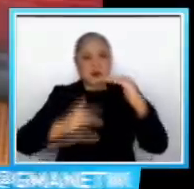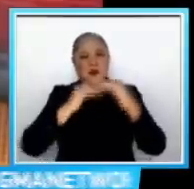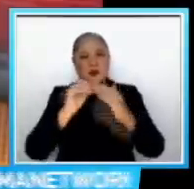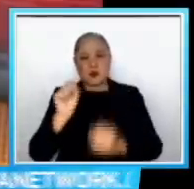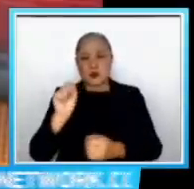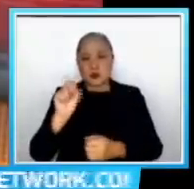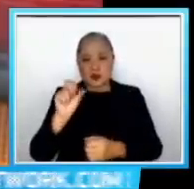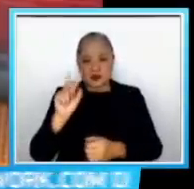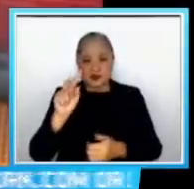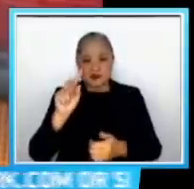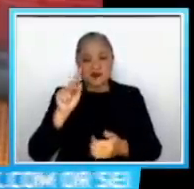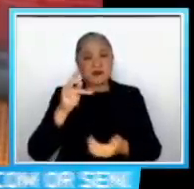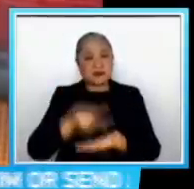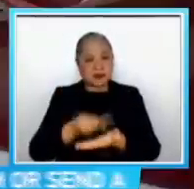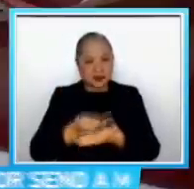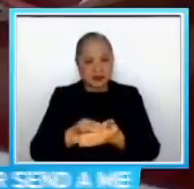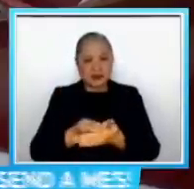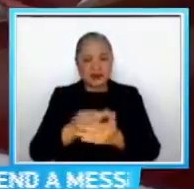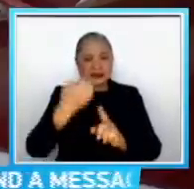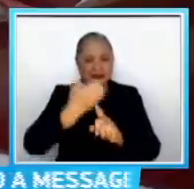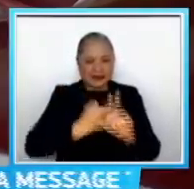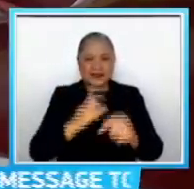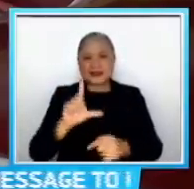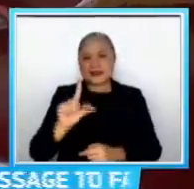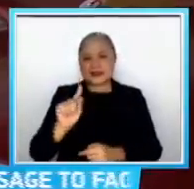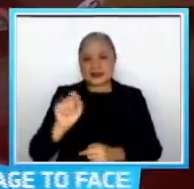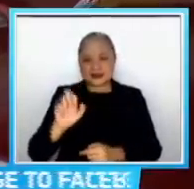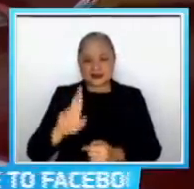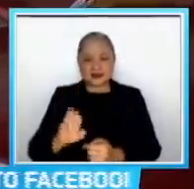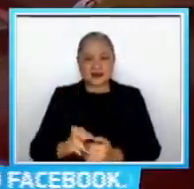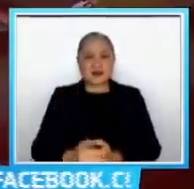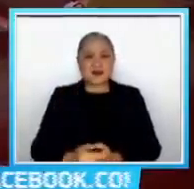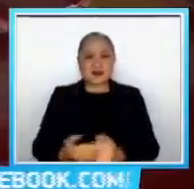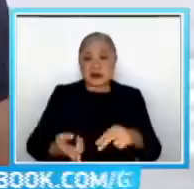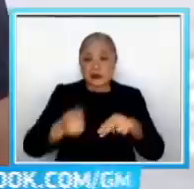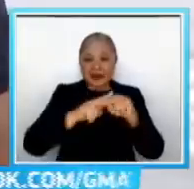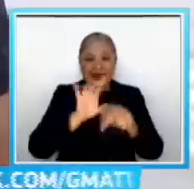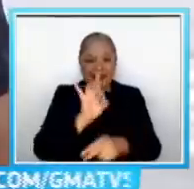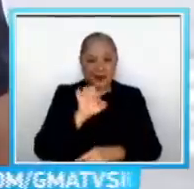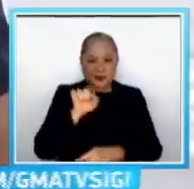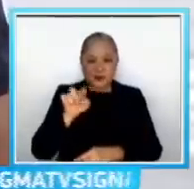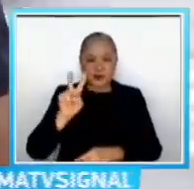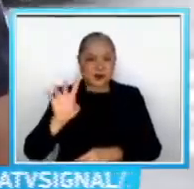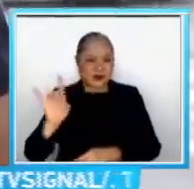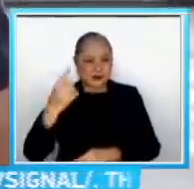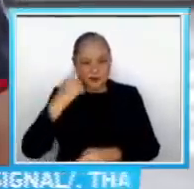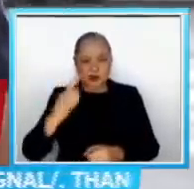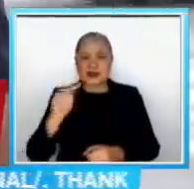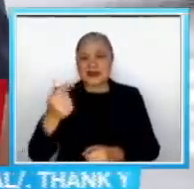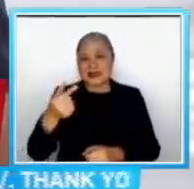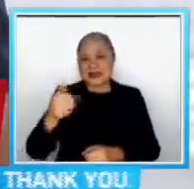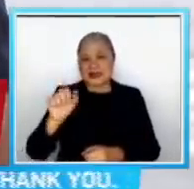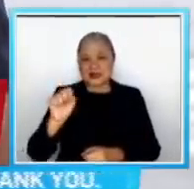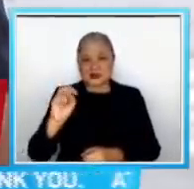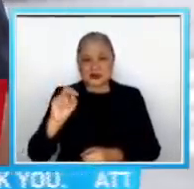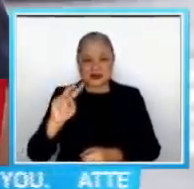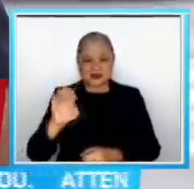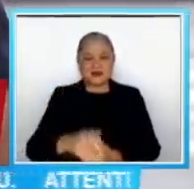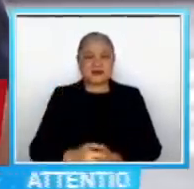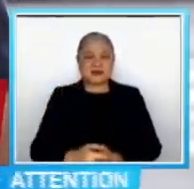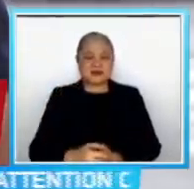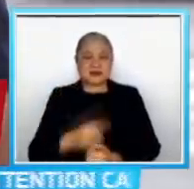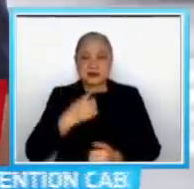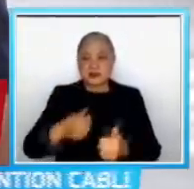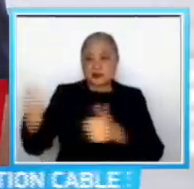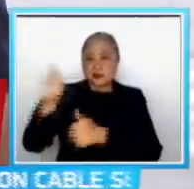ang itaas sa kada litro ng diesel Lagpas 8 pesos naman sa gasolina Ayon mismo kay Energy Secretary Alfonso Cusi